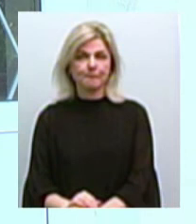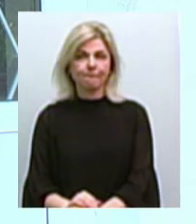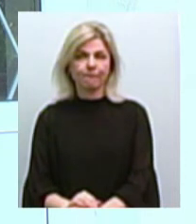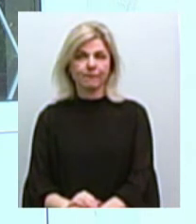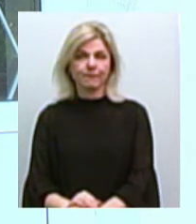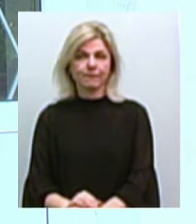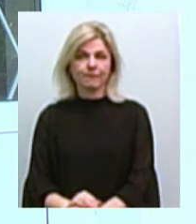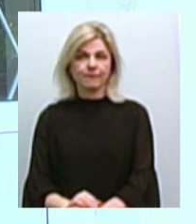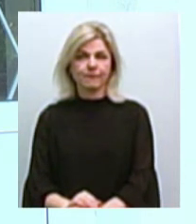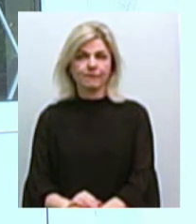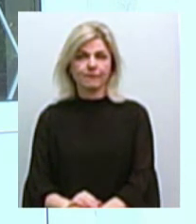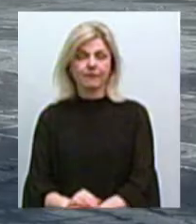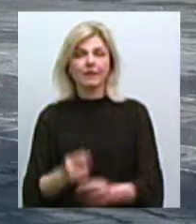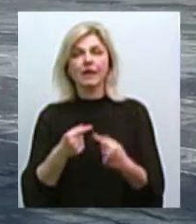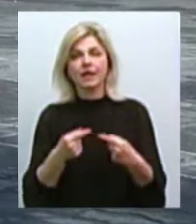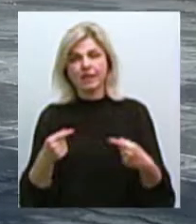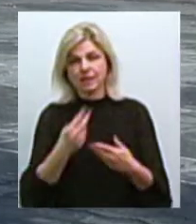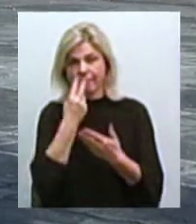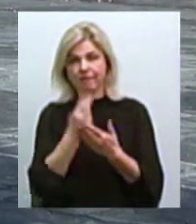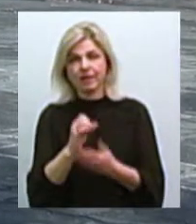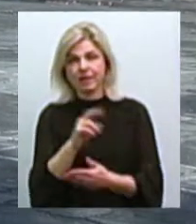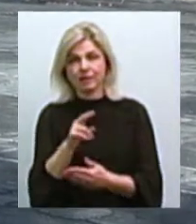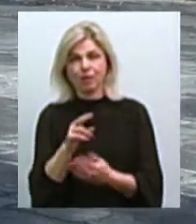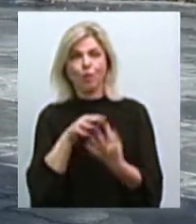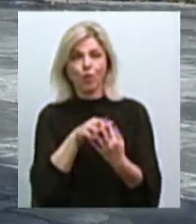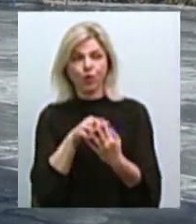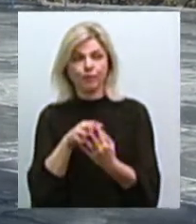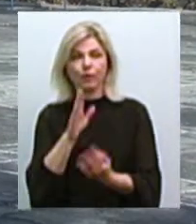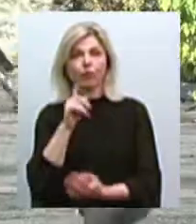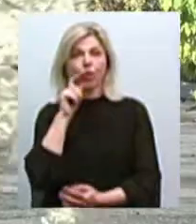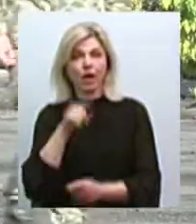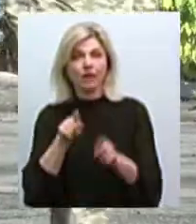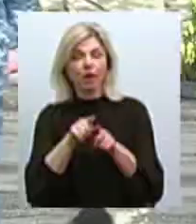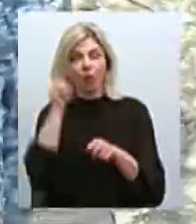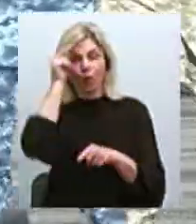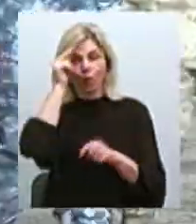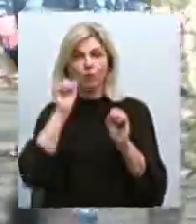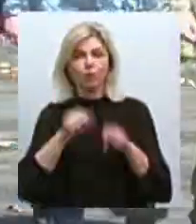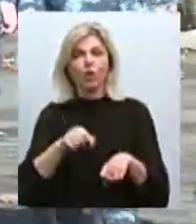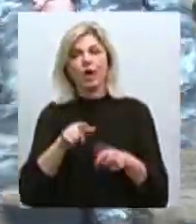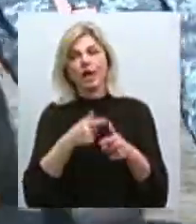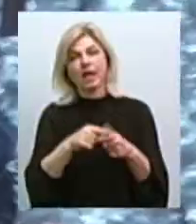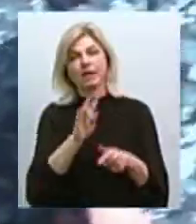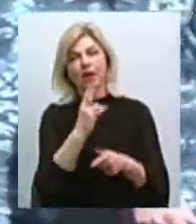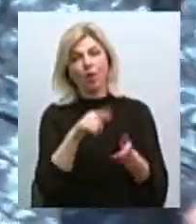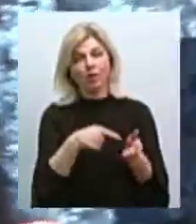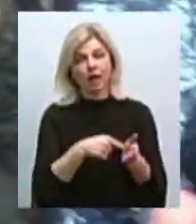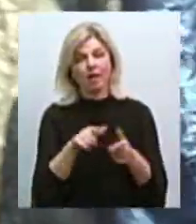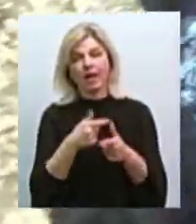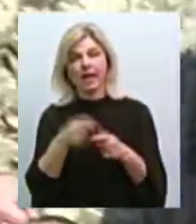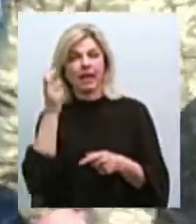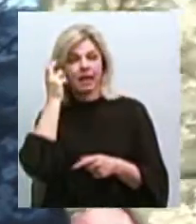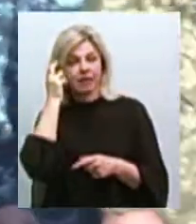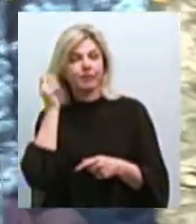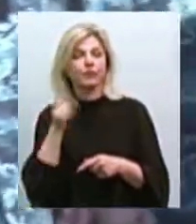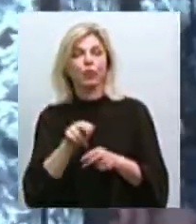різні види бою. В Україні такий курс можна пройти або на Київщині, або у Миколаєві. Тут навчають керувати